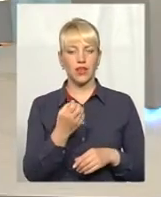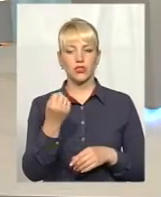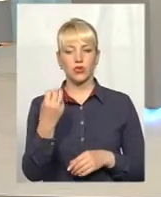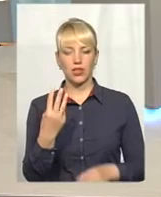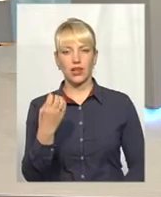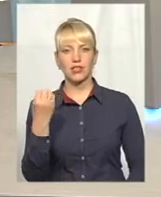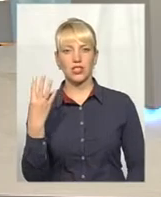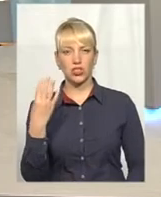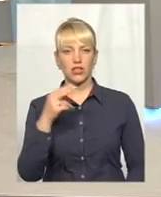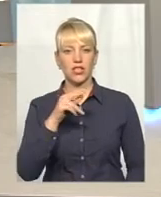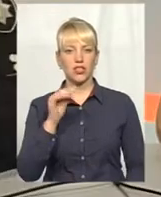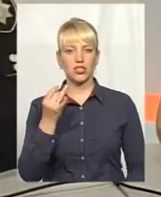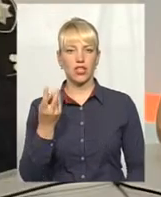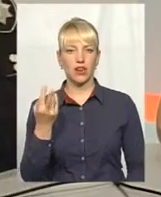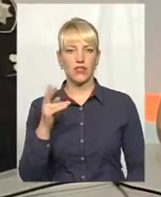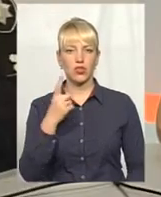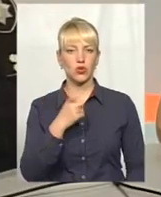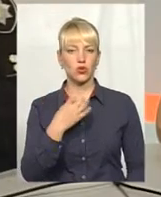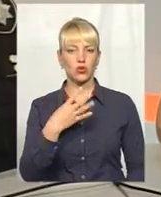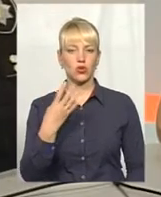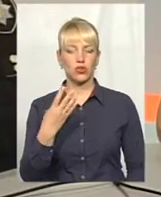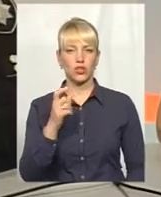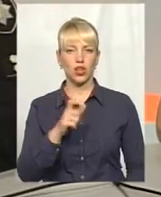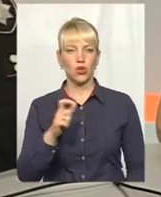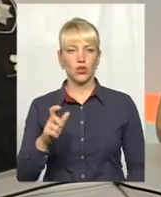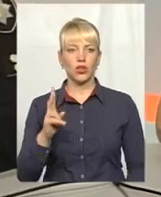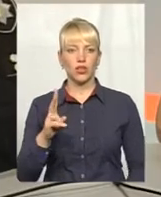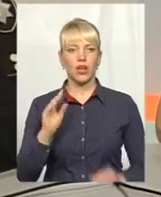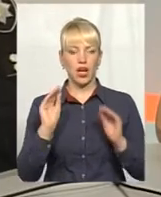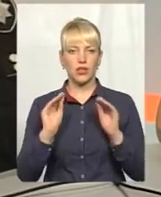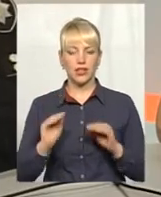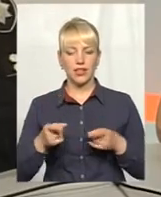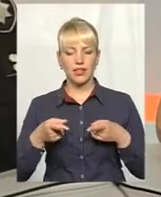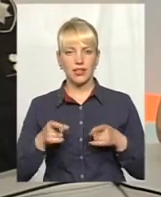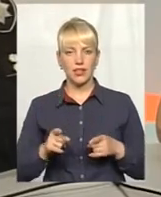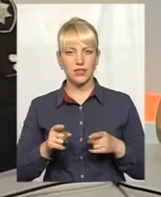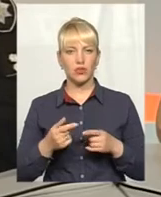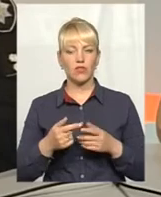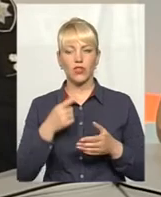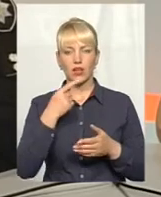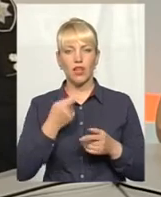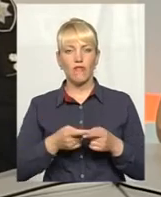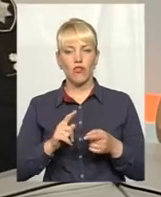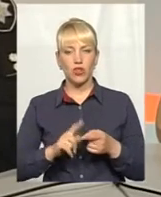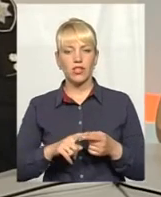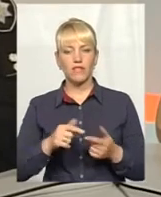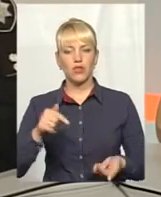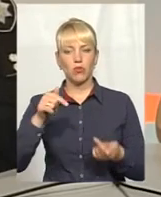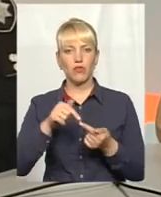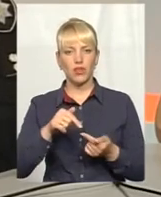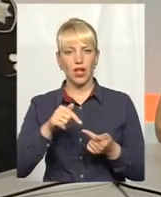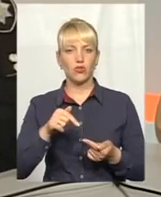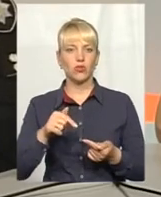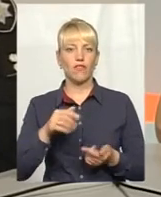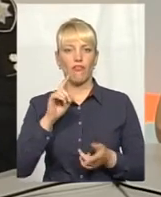і 14 червня, це 144 людини, анкети яких дійсно відповідають вимогам, і вони вже можуть до нас з